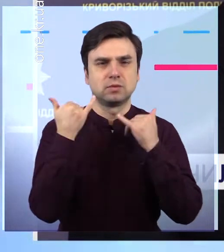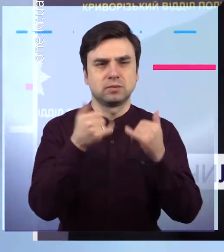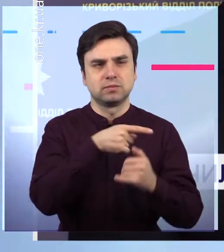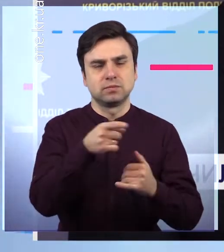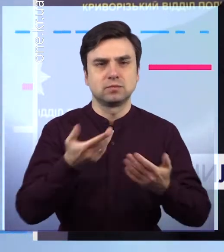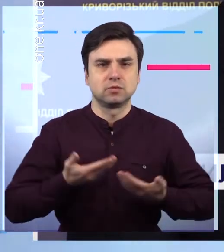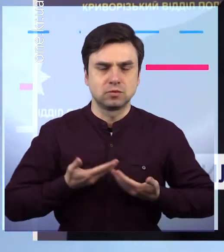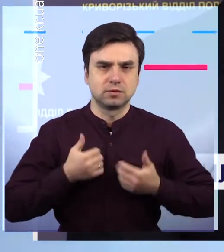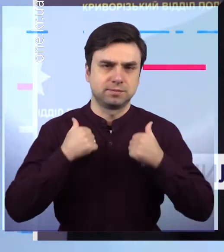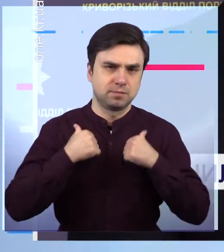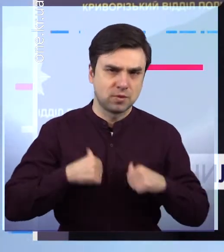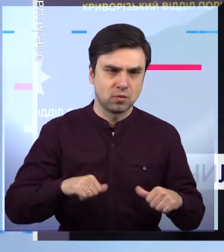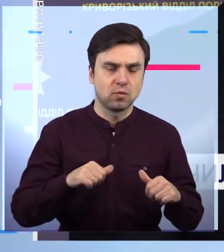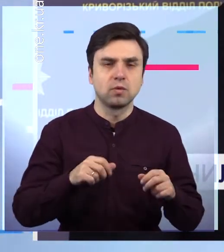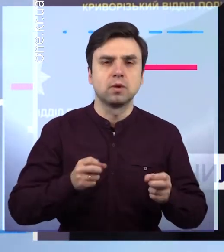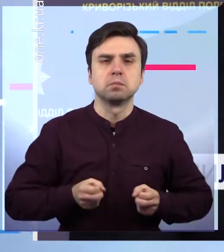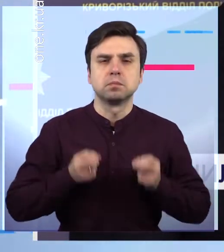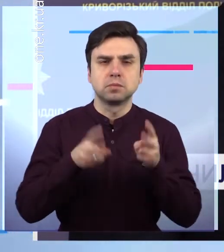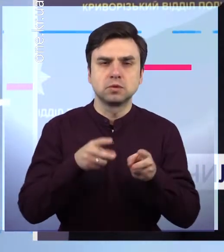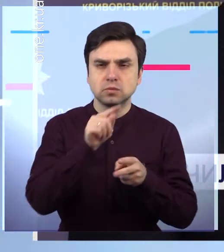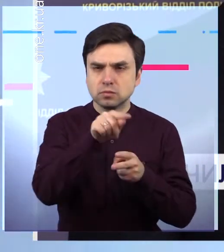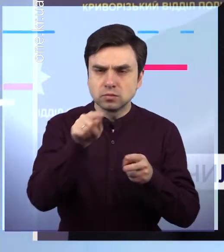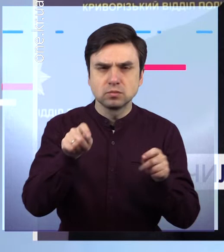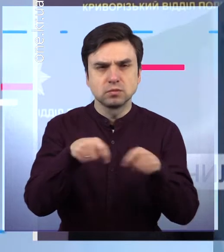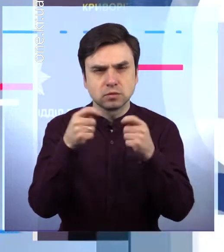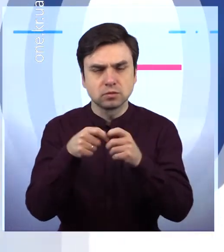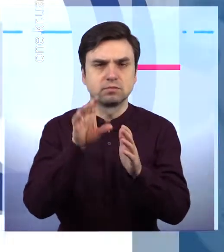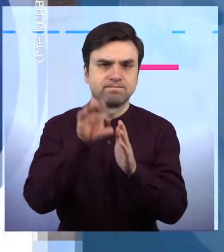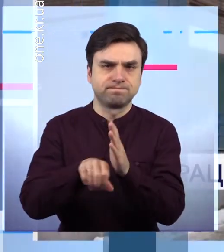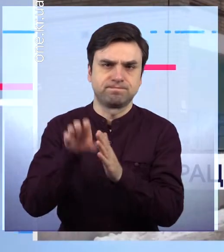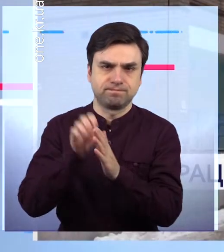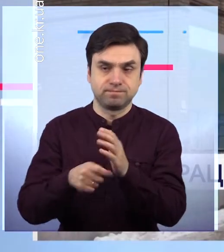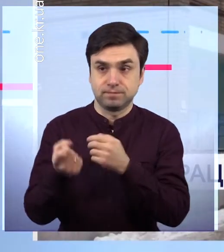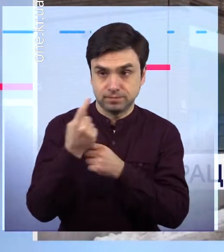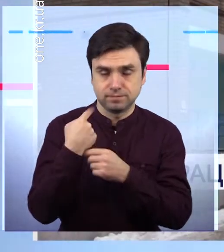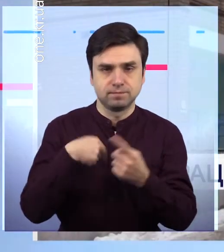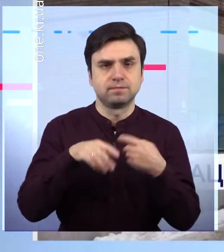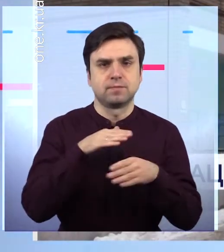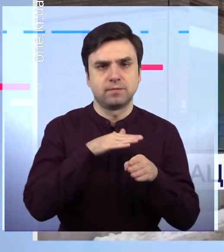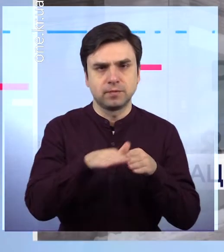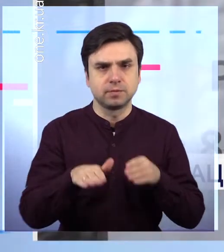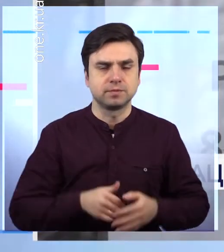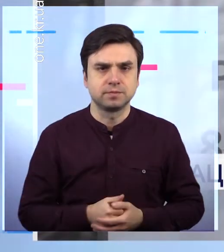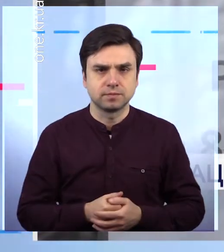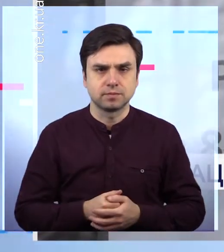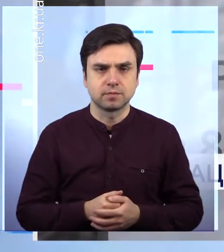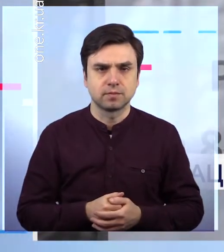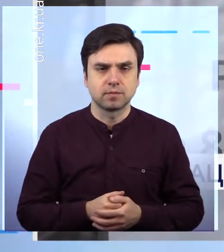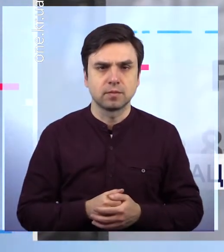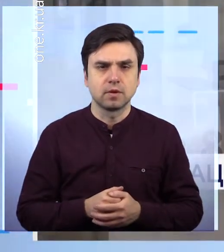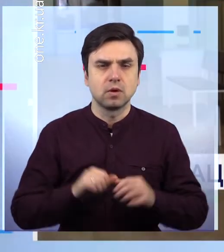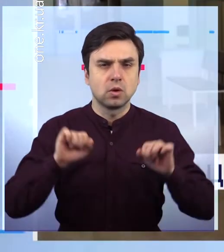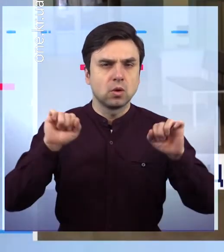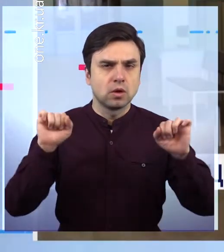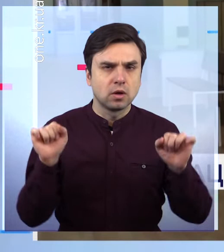боротьби зі злочинністю. Цю задачу нам поставили, ми будемо її виконувати. Через негоду, що насувається на Кривий Ріг, у